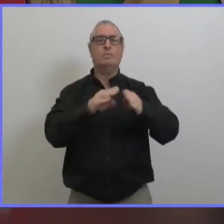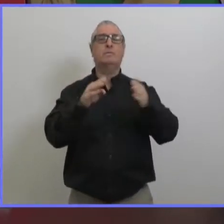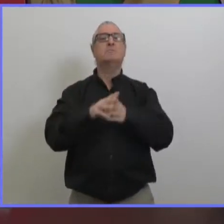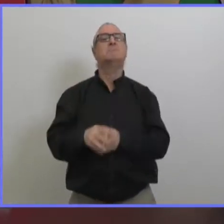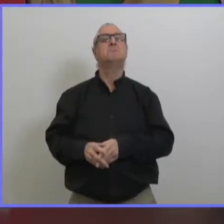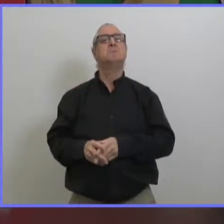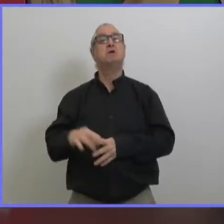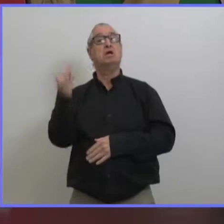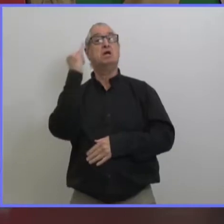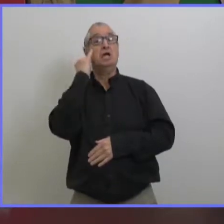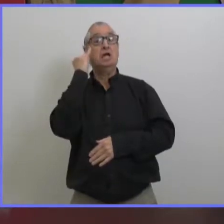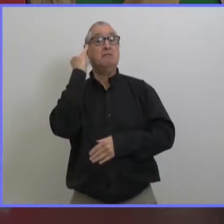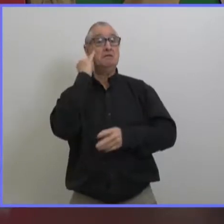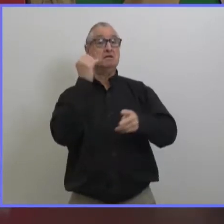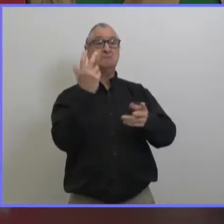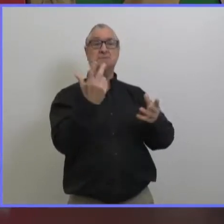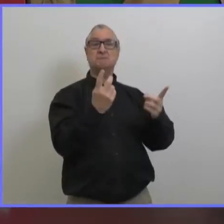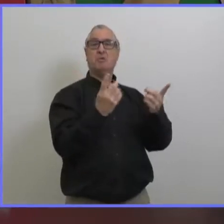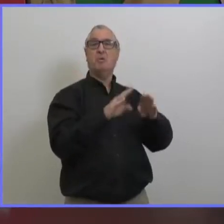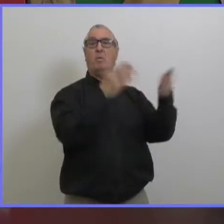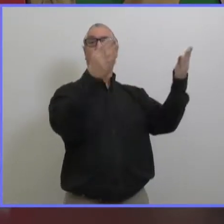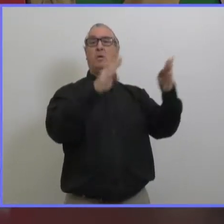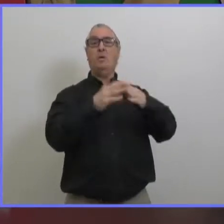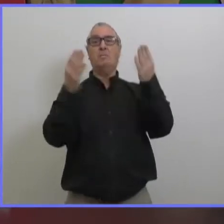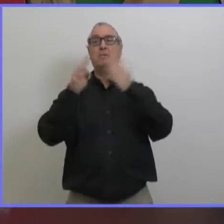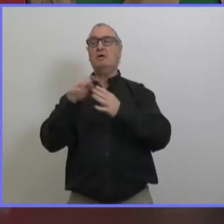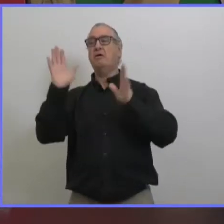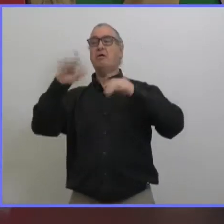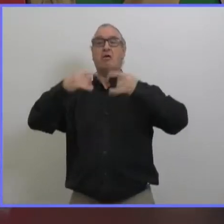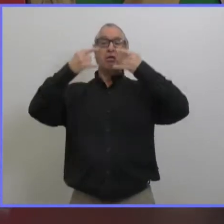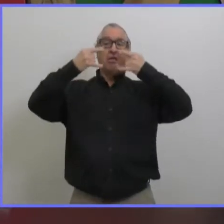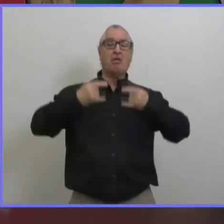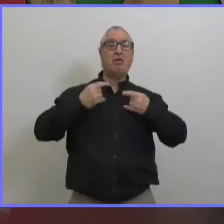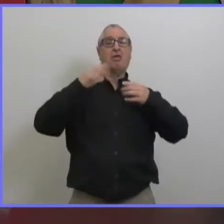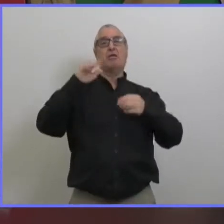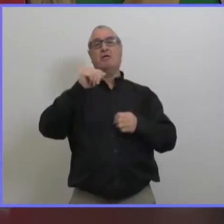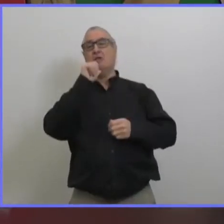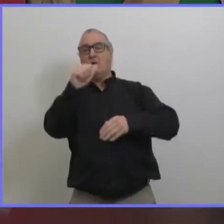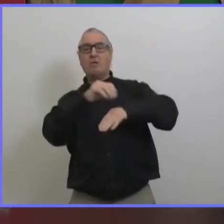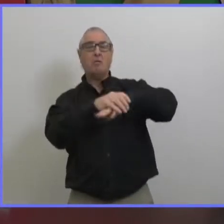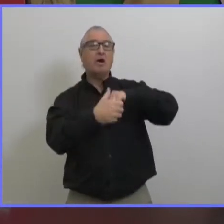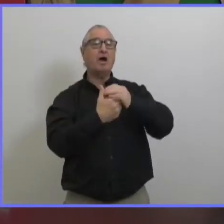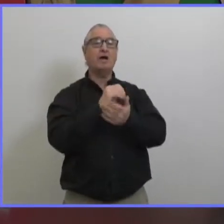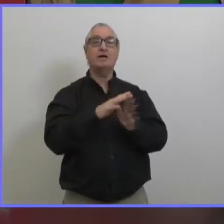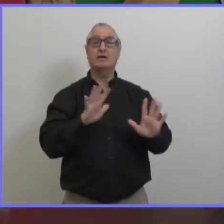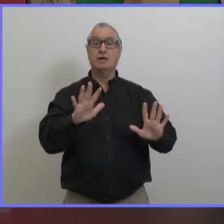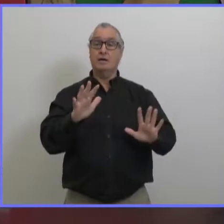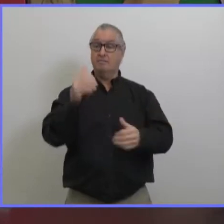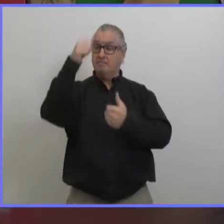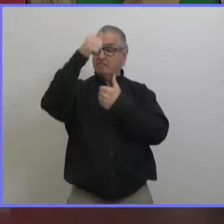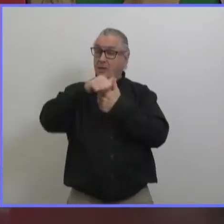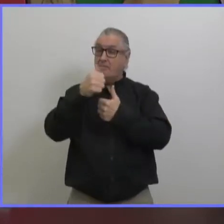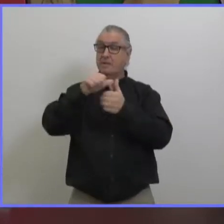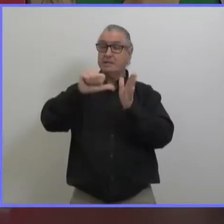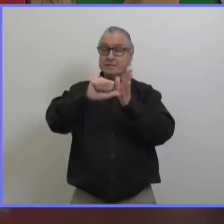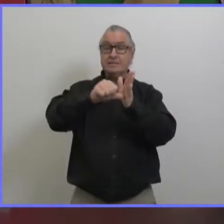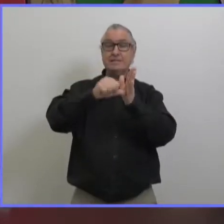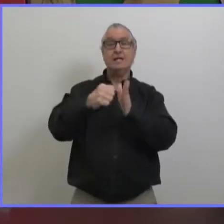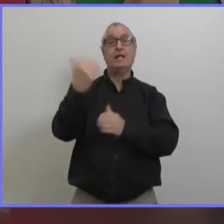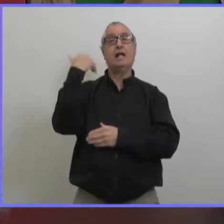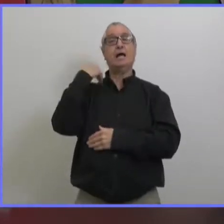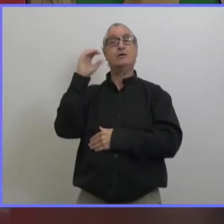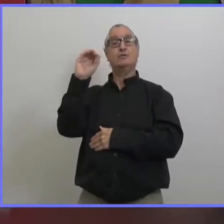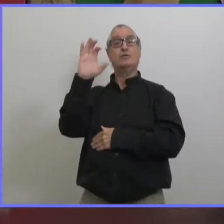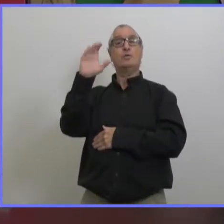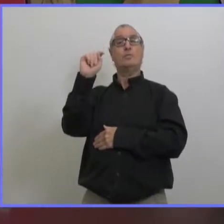commence à oublier les gestes barrières comme c'était le cas au mois d'octobre et bien dans un mois on peut se retrouver avec des chiffres comme ce qu'on avait